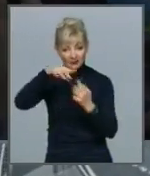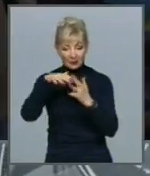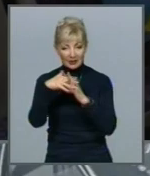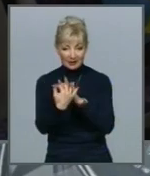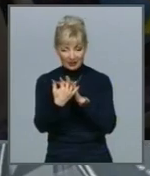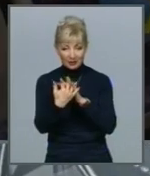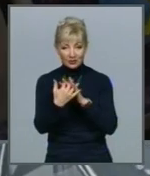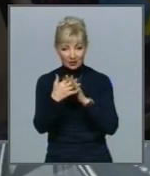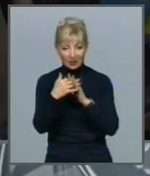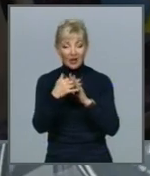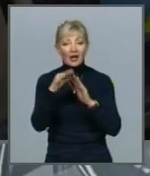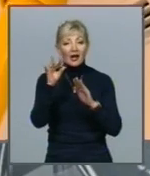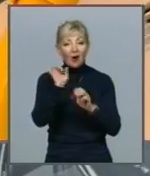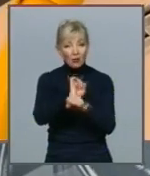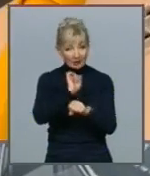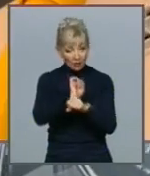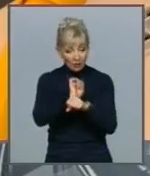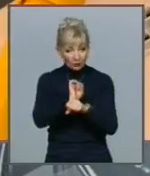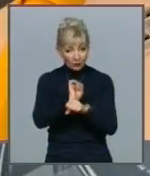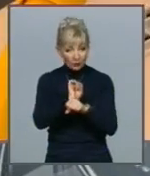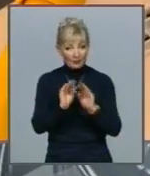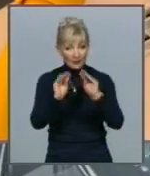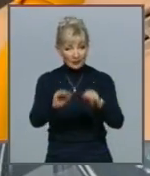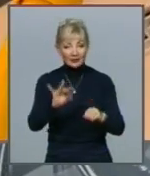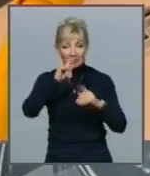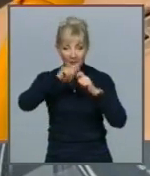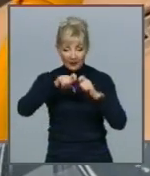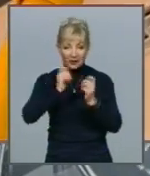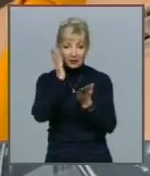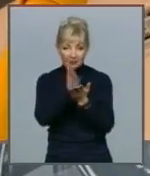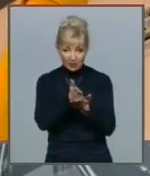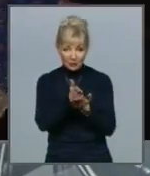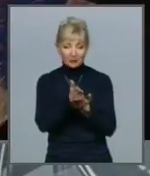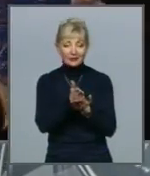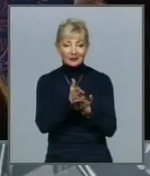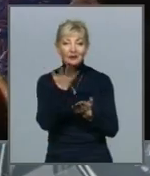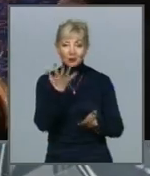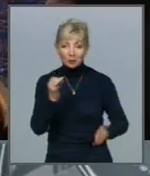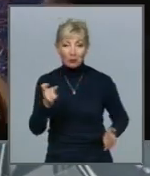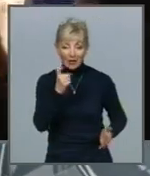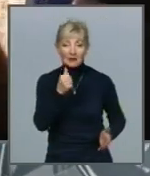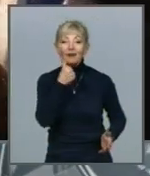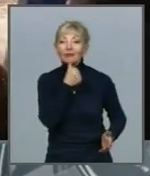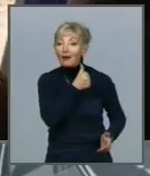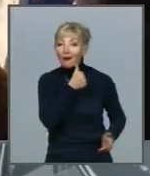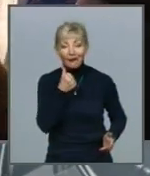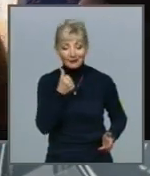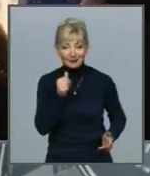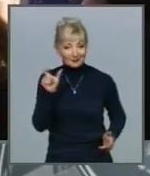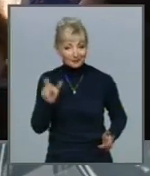громадського транспорту І пообіцяв перевірити маршрут ще раз таємним пасажиром Хочу розуміти, як